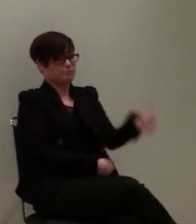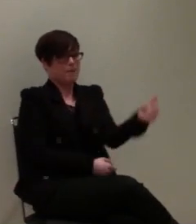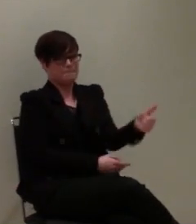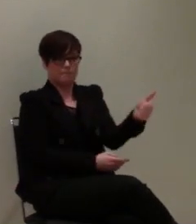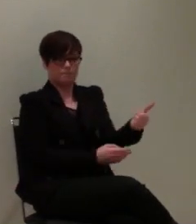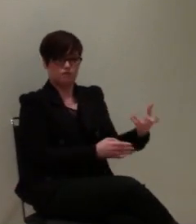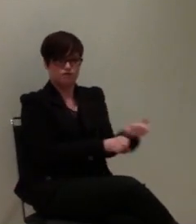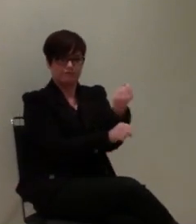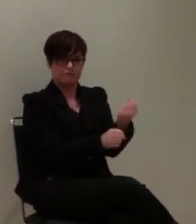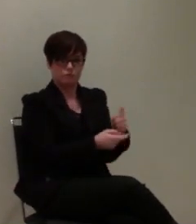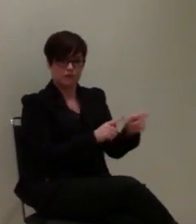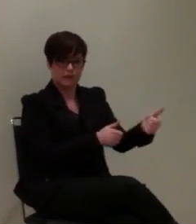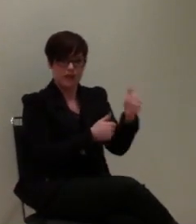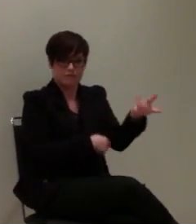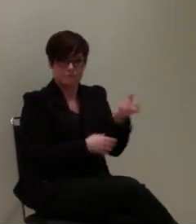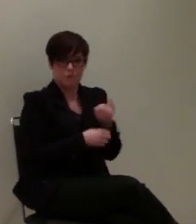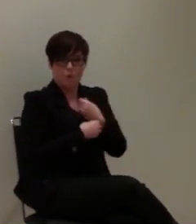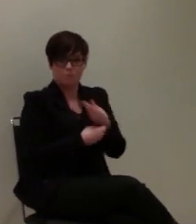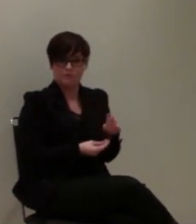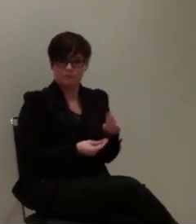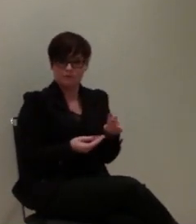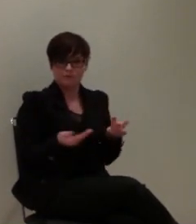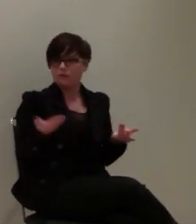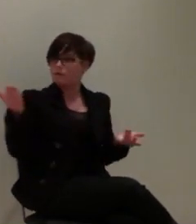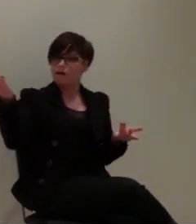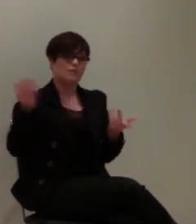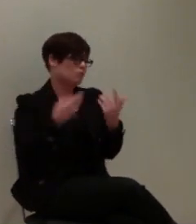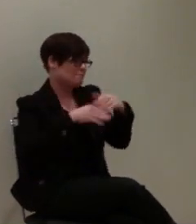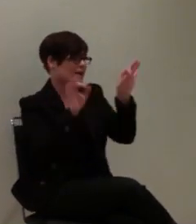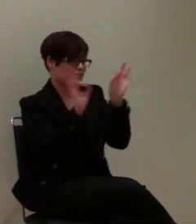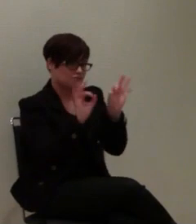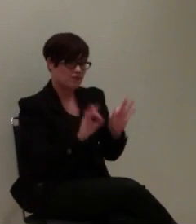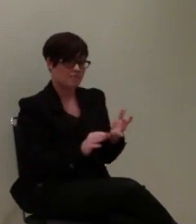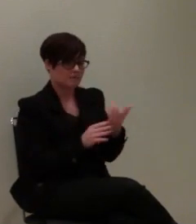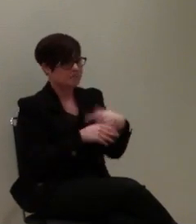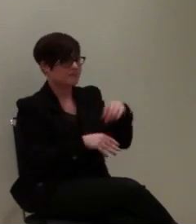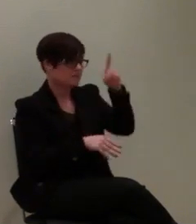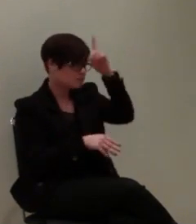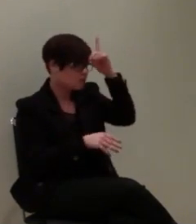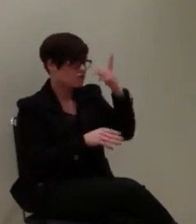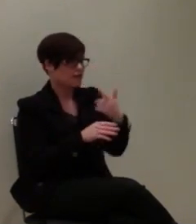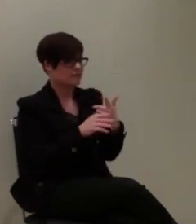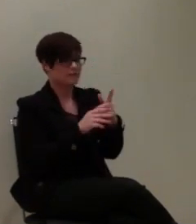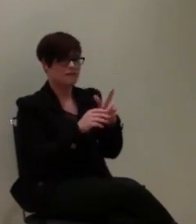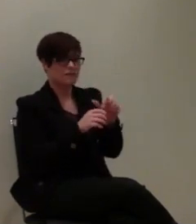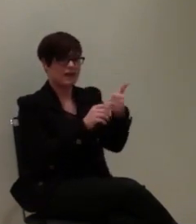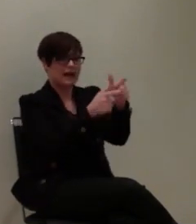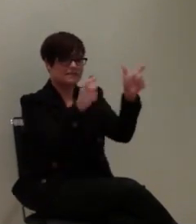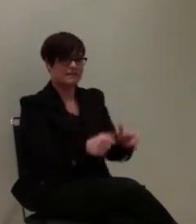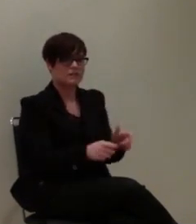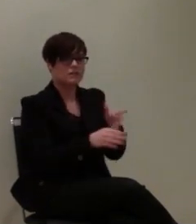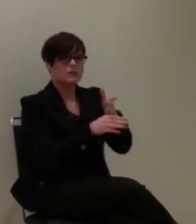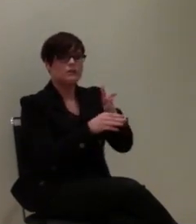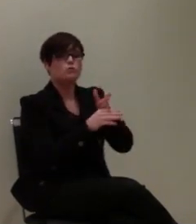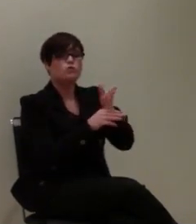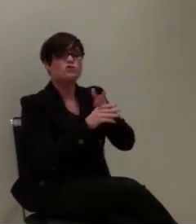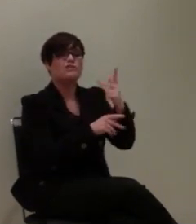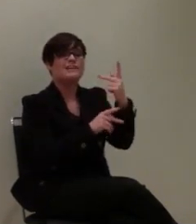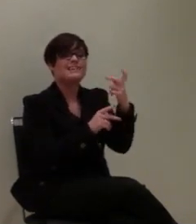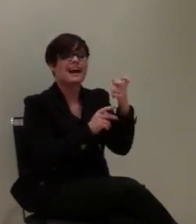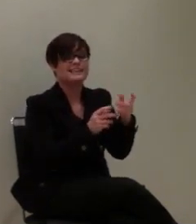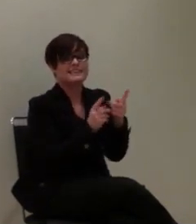Hilfe kommt. Das ist sogar noch schlimmer. Es gibt hier in Deutschland sogar eine Megazelle, die einen Durchmesser von 30 Kilometern hat, um es noch schlimmer zu machen.